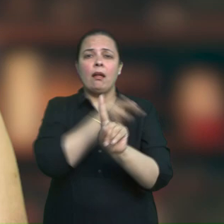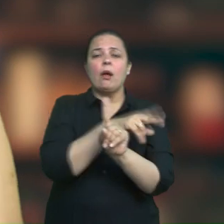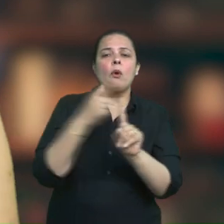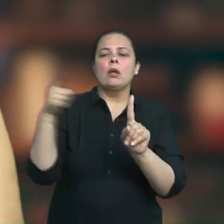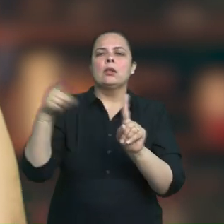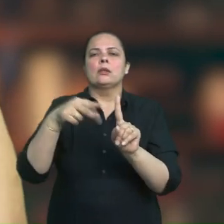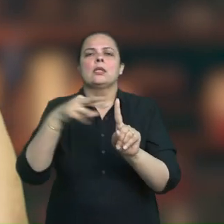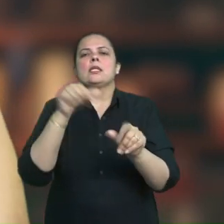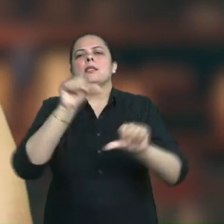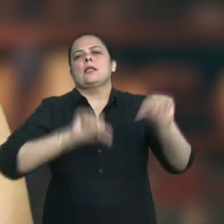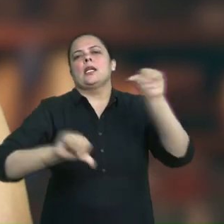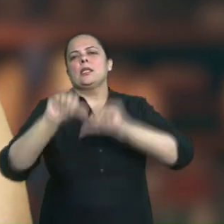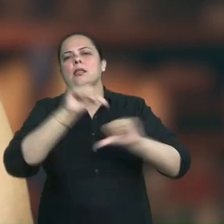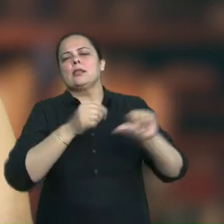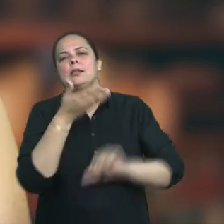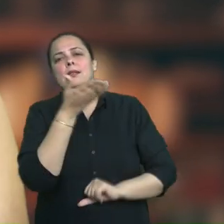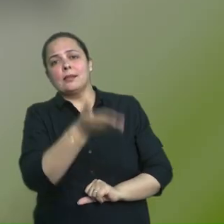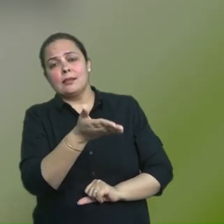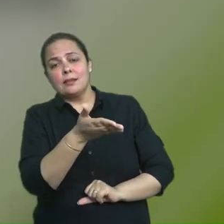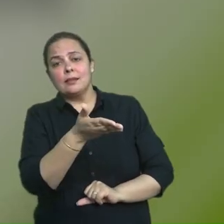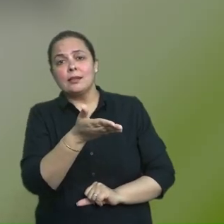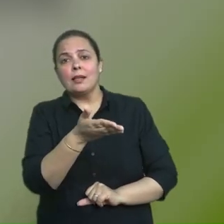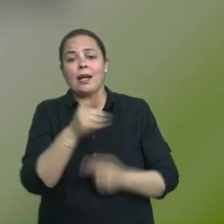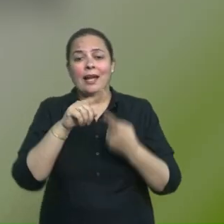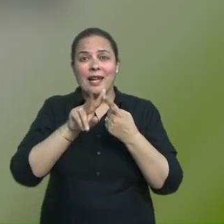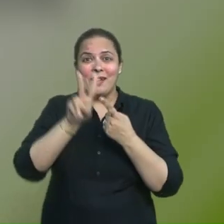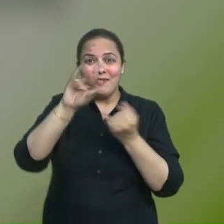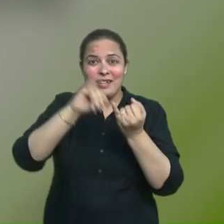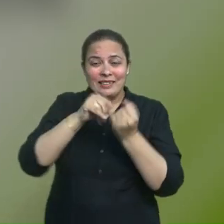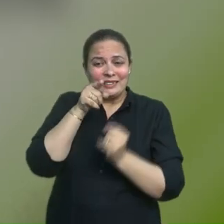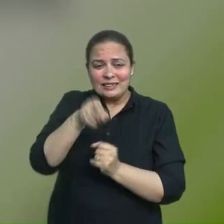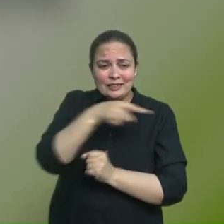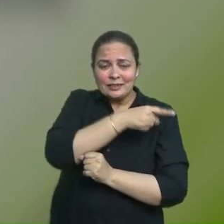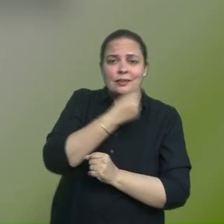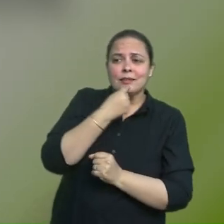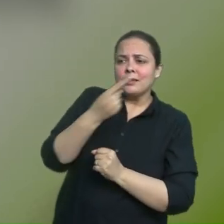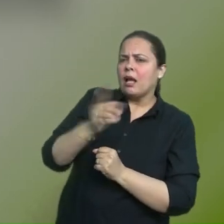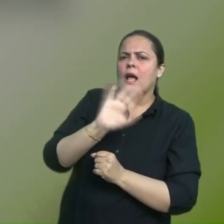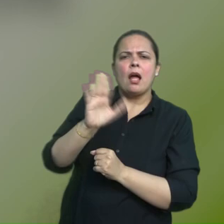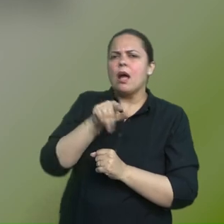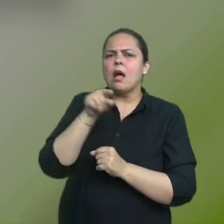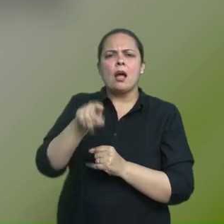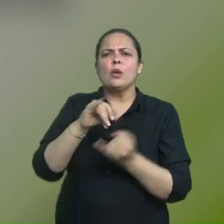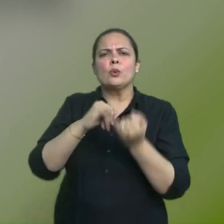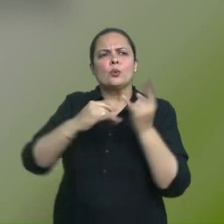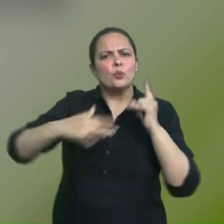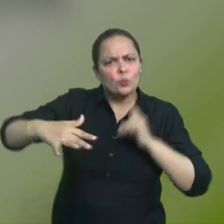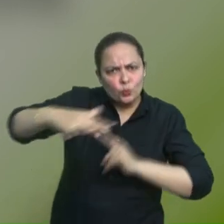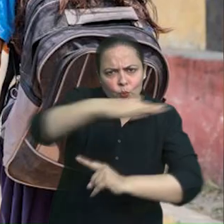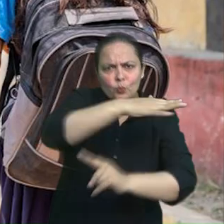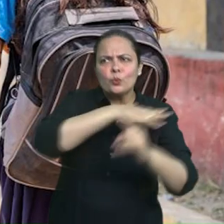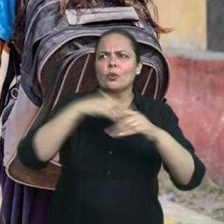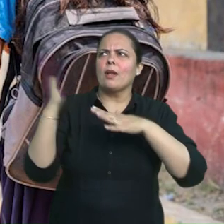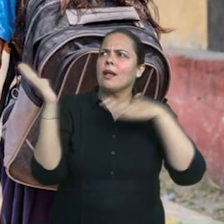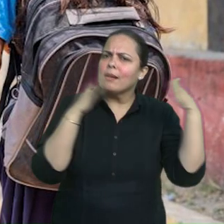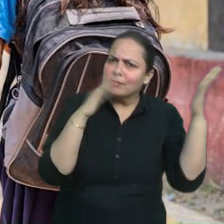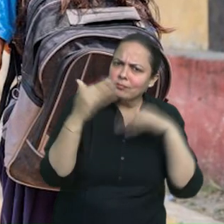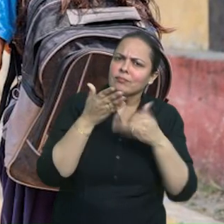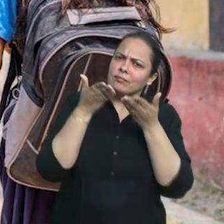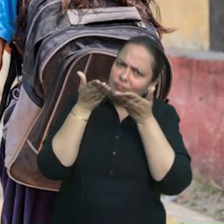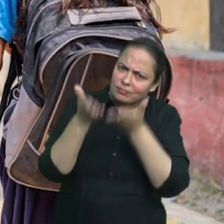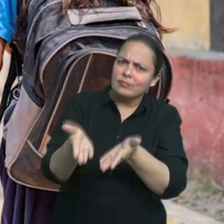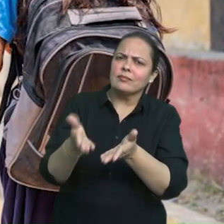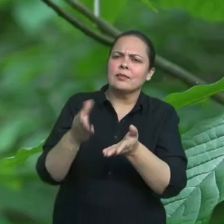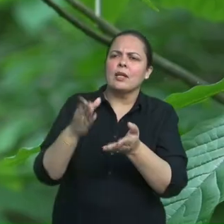विबिन्नताओं और समस्याओं को दूर करने के लिए राष्ट्रे शिक्षा नीती 2020 ने प्रारंबिक स्तर पर कक्षा 3